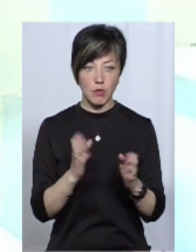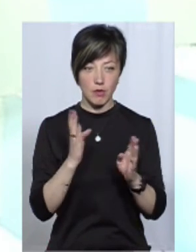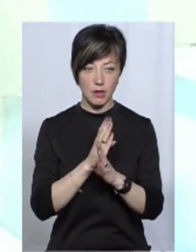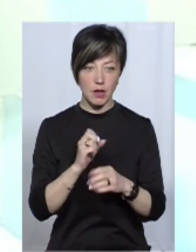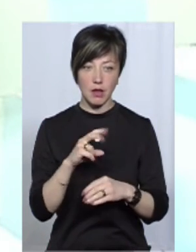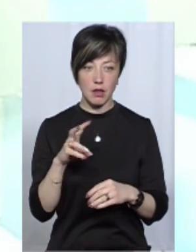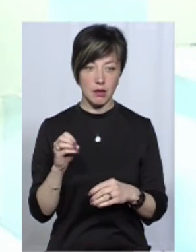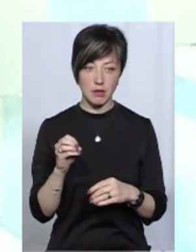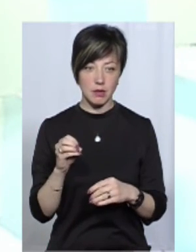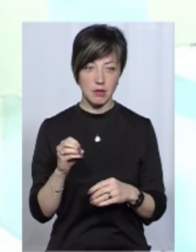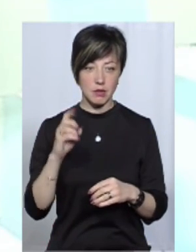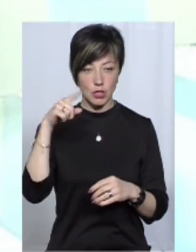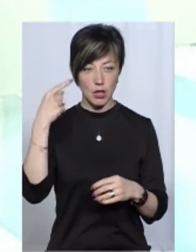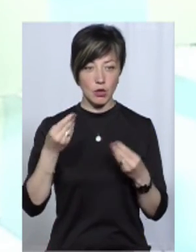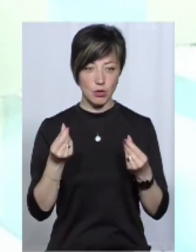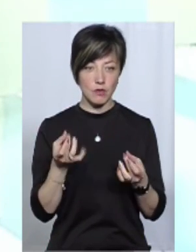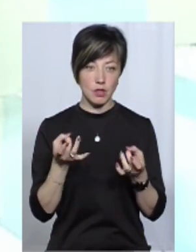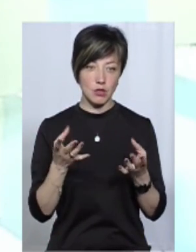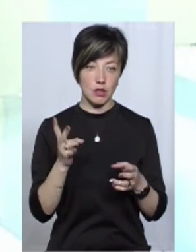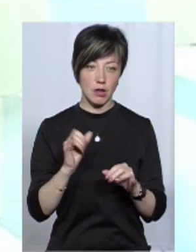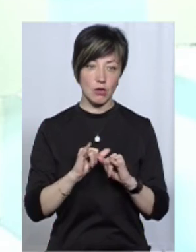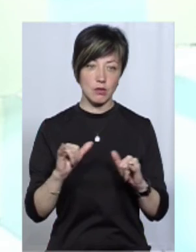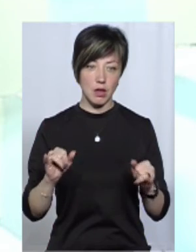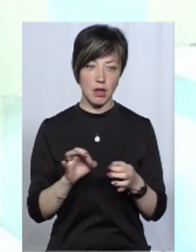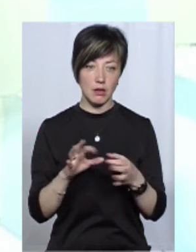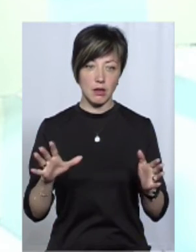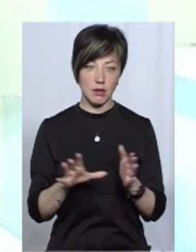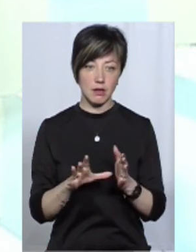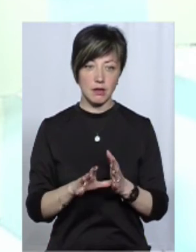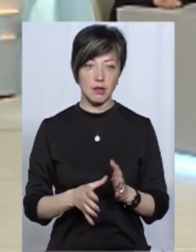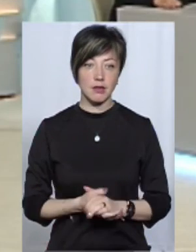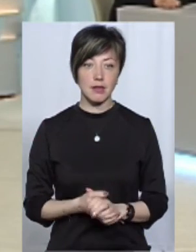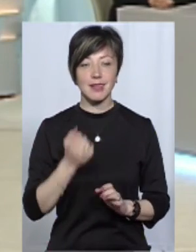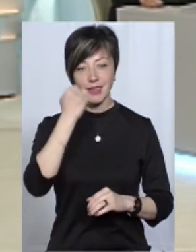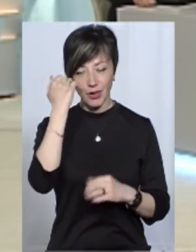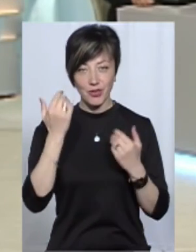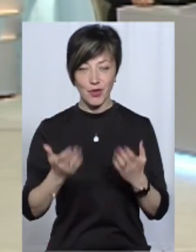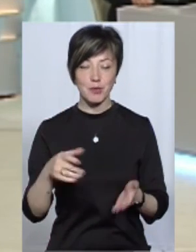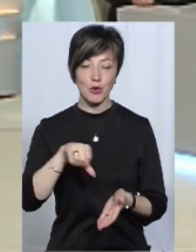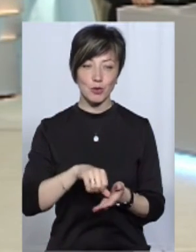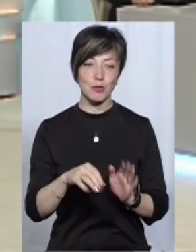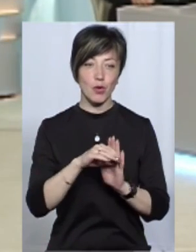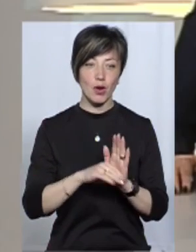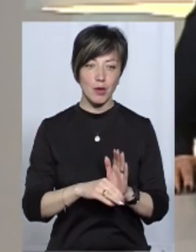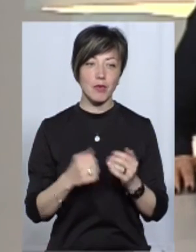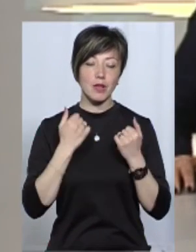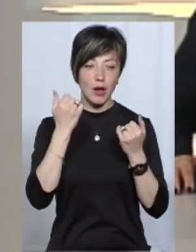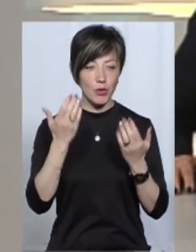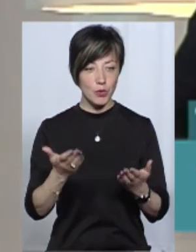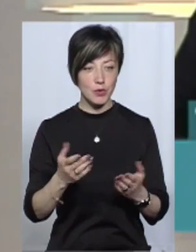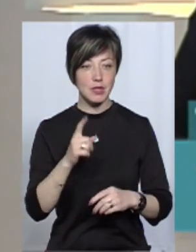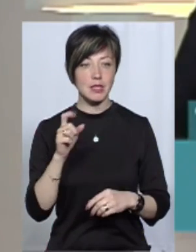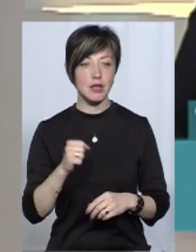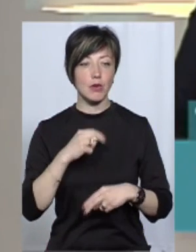повітрі, але ми шалені кошти витрачаємо на розвиток атомної енергії. Добре, дякую вам за участь у програмі, вам дякую